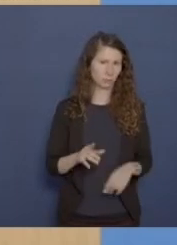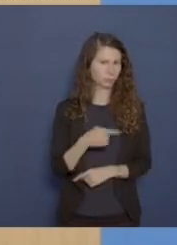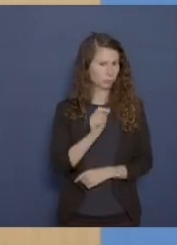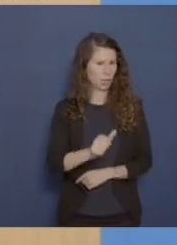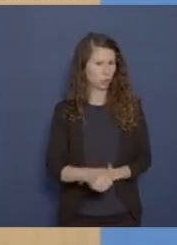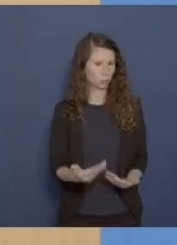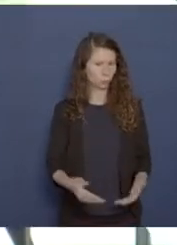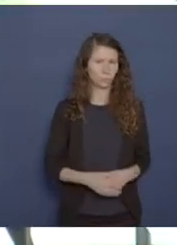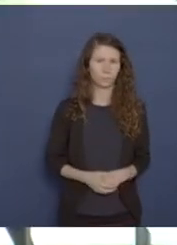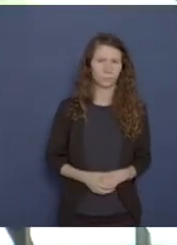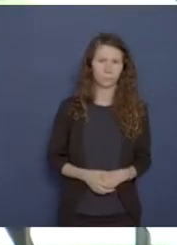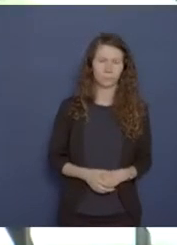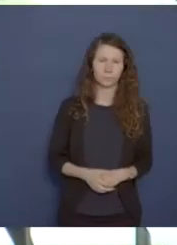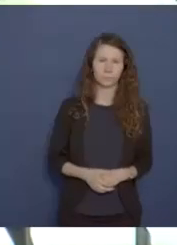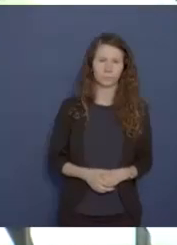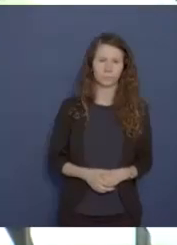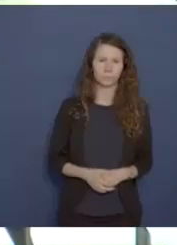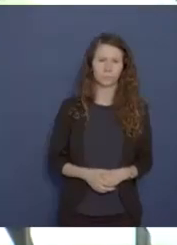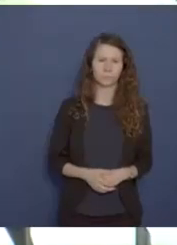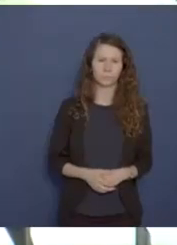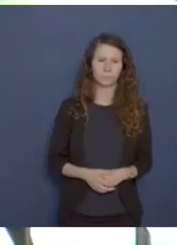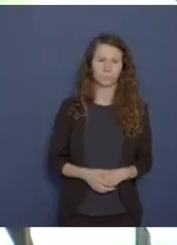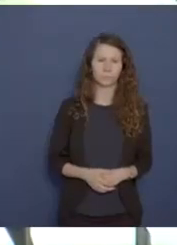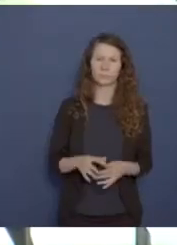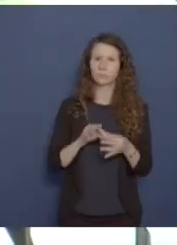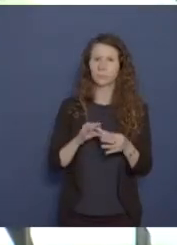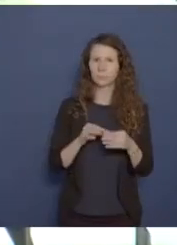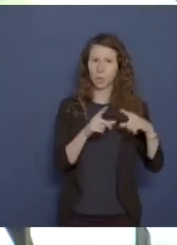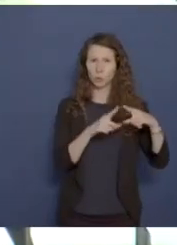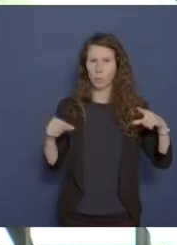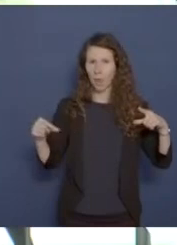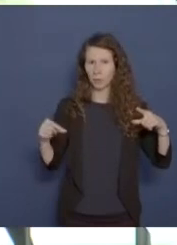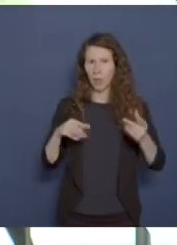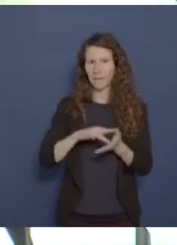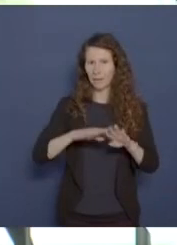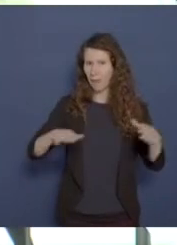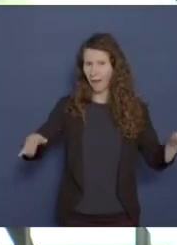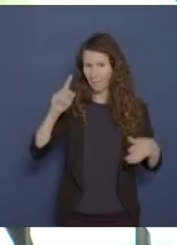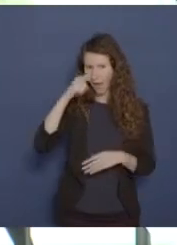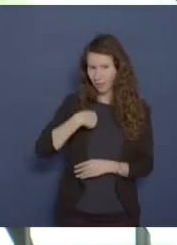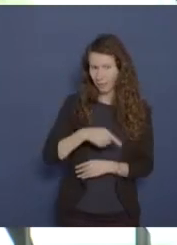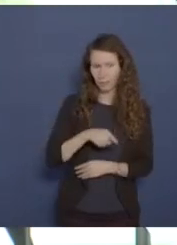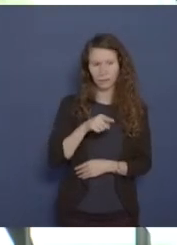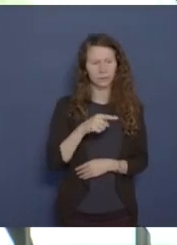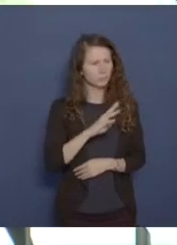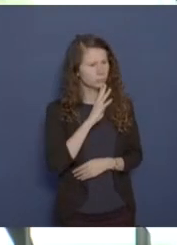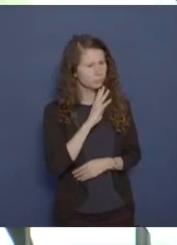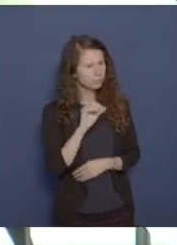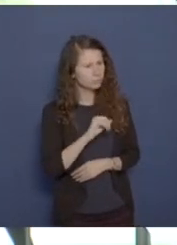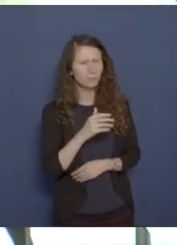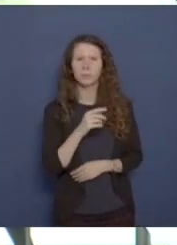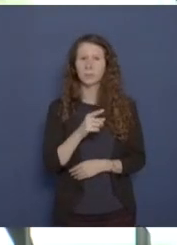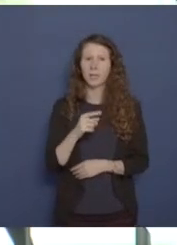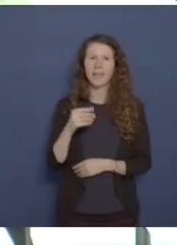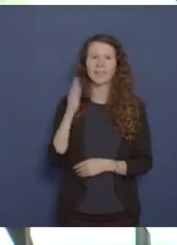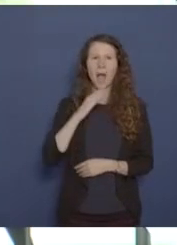Nachfrage? Ja, ich habe von Zypern-Mittelmeer gesprochen. Ich habe es ja akustisch nicht verstanden. Entschuldigung. Ich habe von den